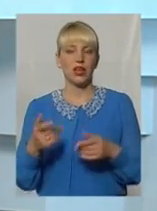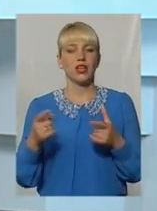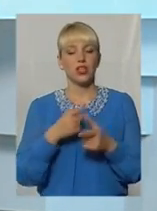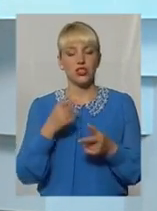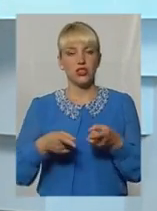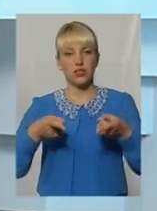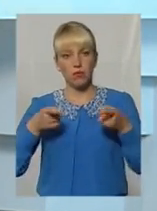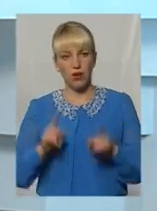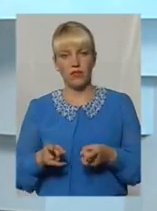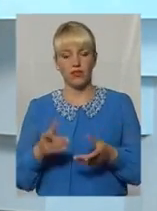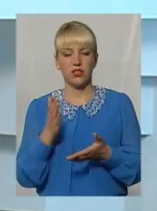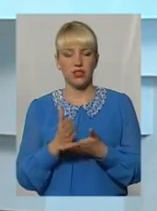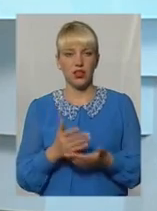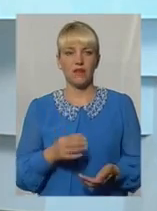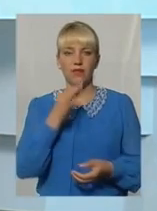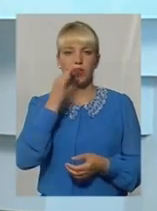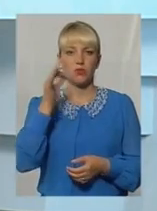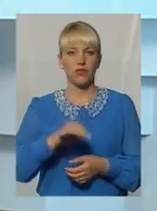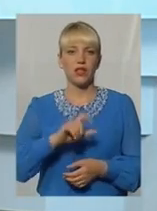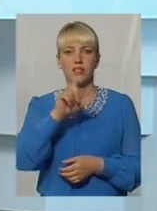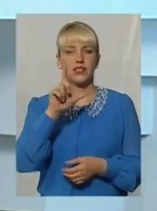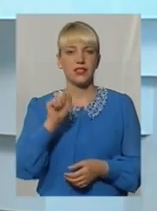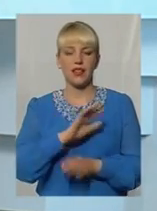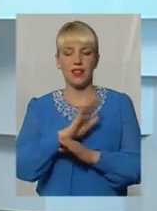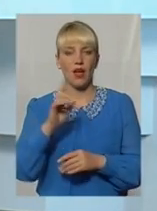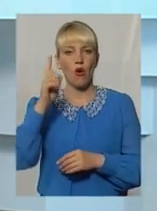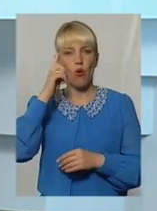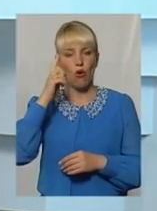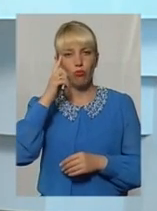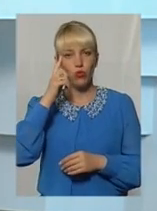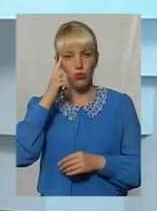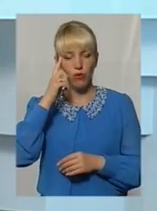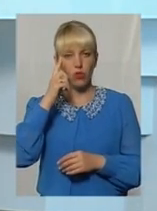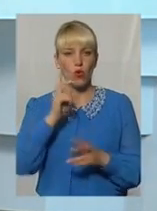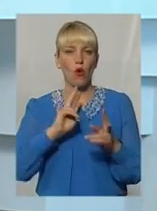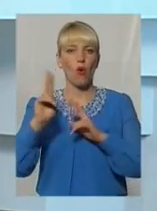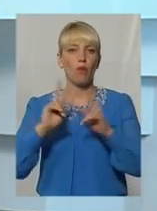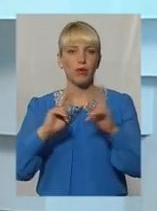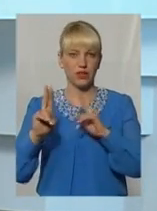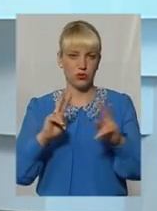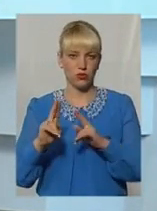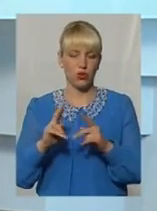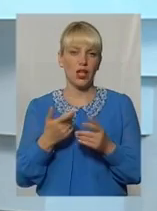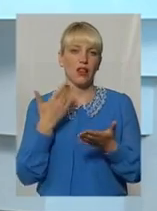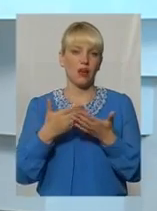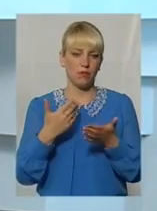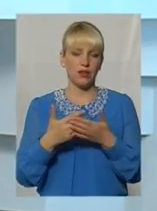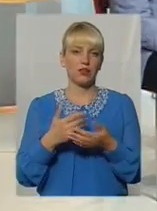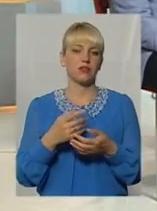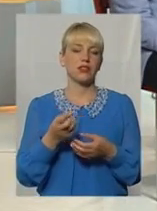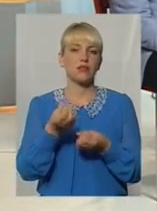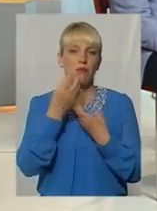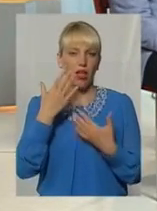справді є відповідальність за необдуману обрізку, навіть якщо з благими намірами,